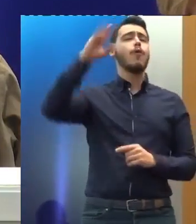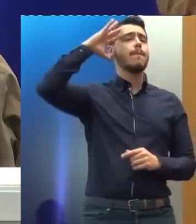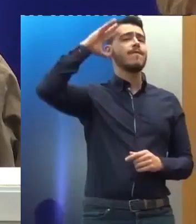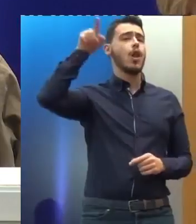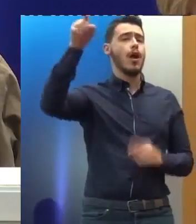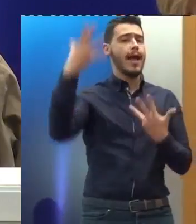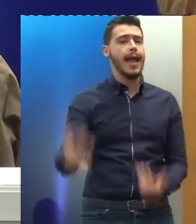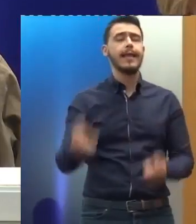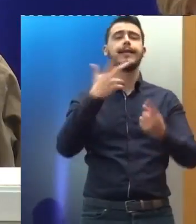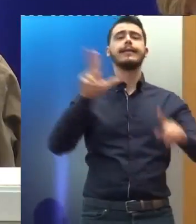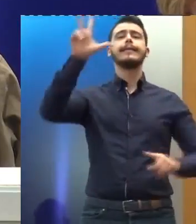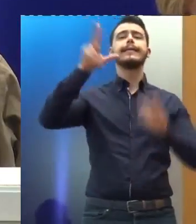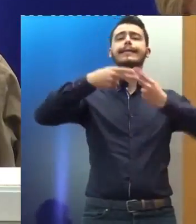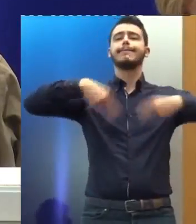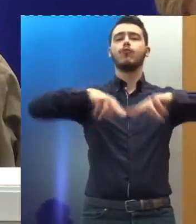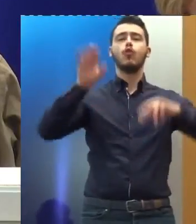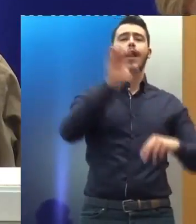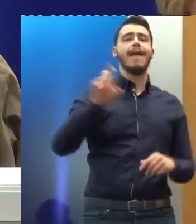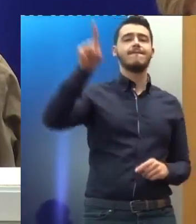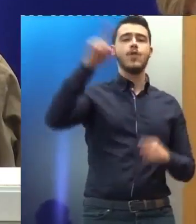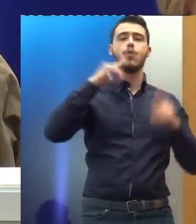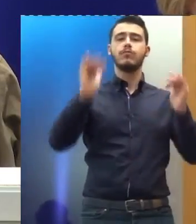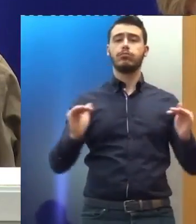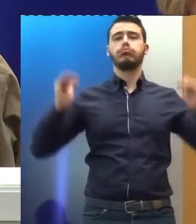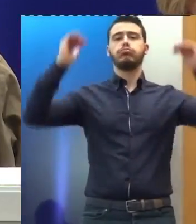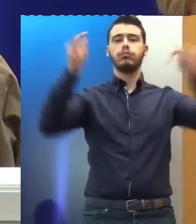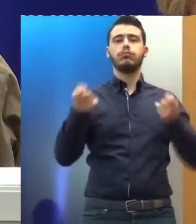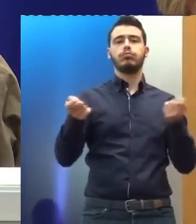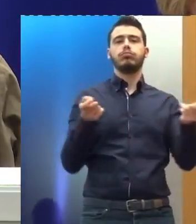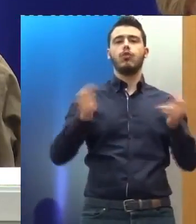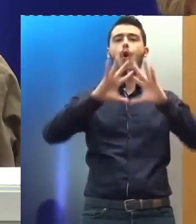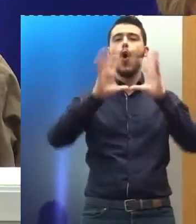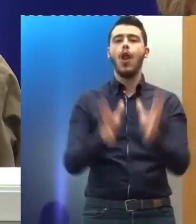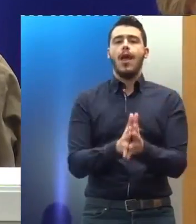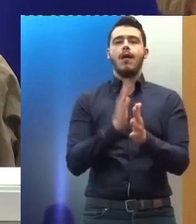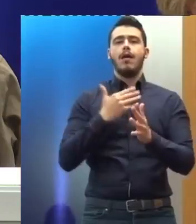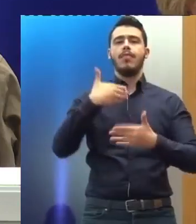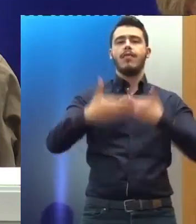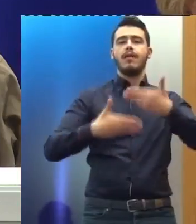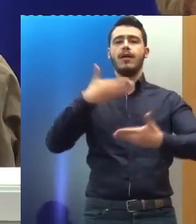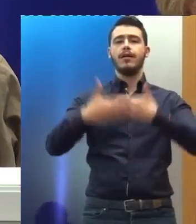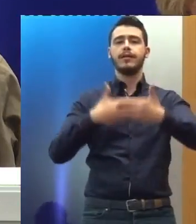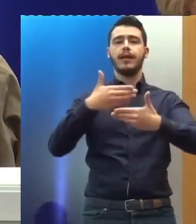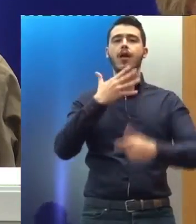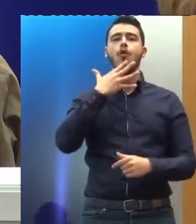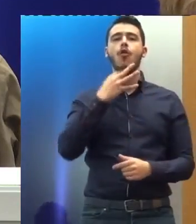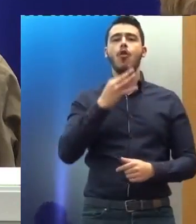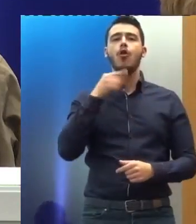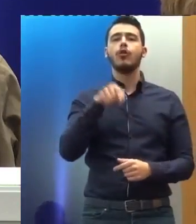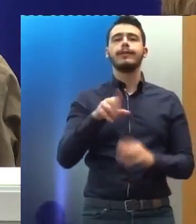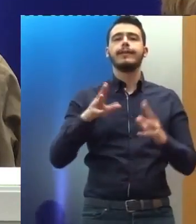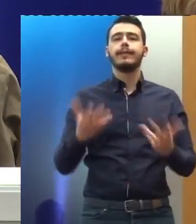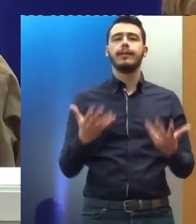το Σημείο της Ευρώπης ο κατεξοχήνος ο οργανισμός αυτός που έχει τις διαδικασίες όλες, αν είναι αυτός ο οποίος έχει παράγει ένα